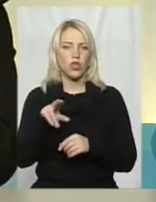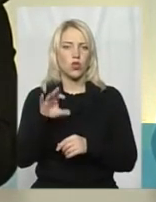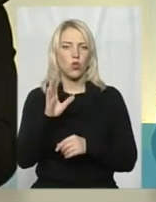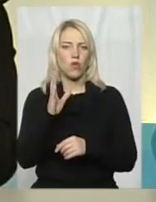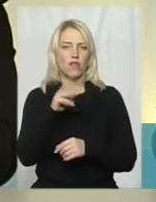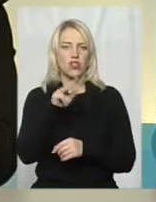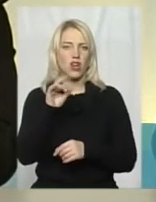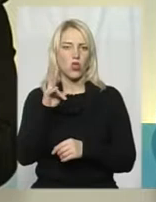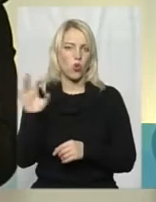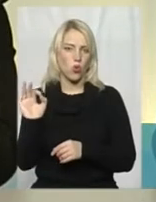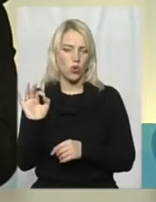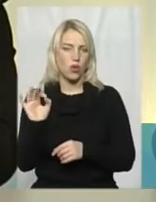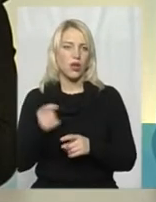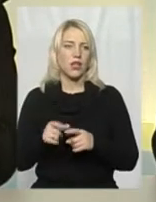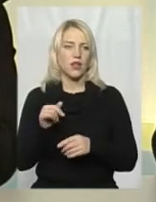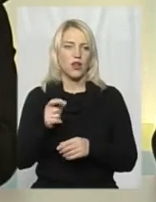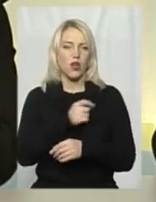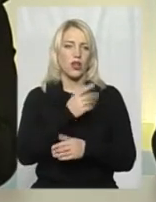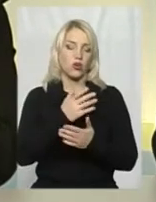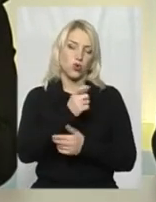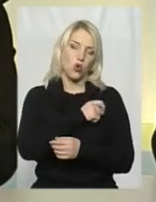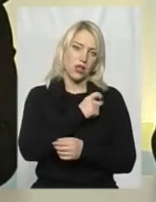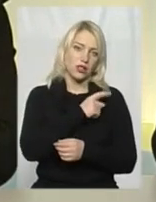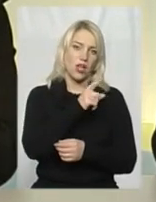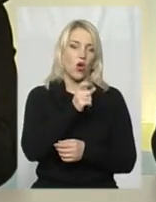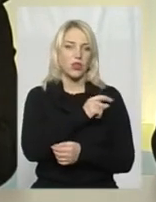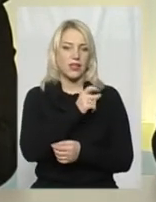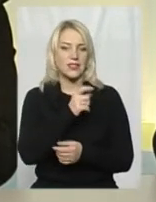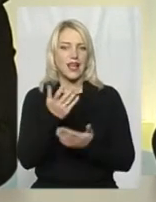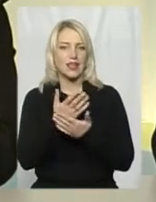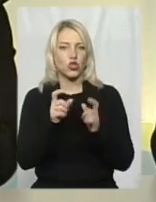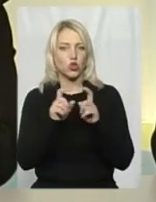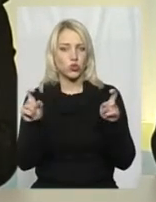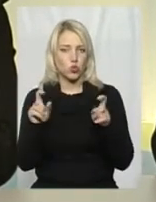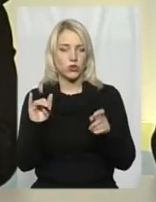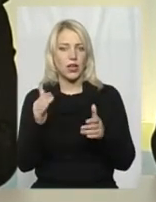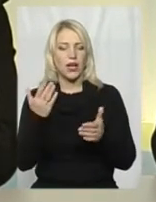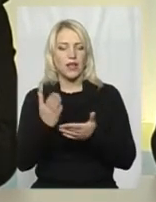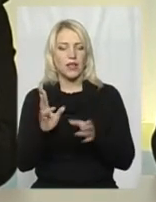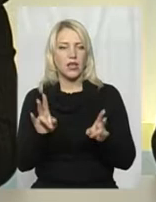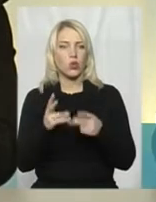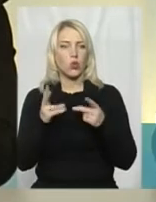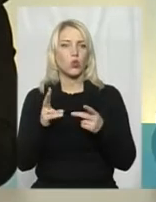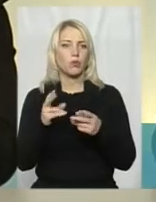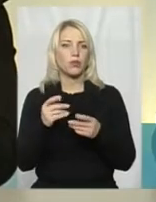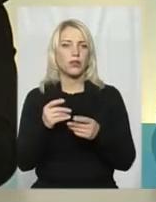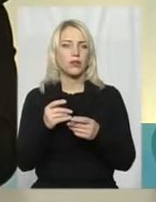київська, то, якщо в Одесі, то одеська кіностудія. Є от клуб, зараз